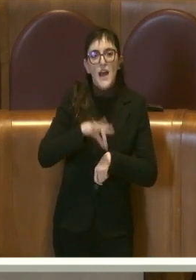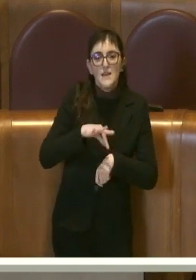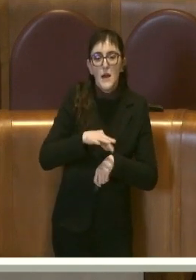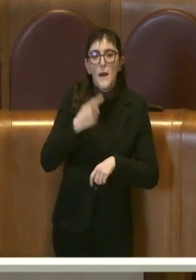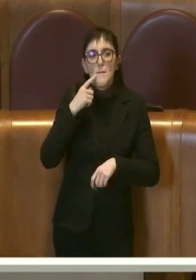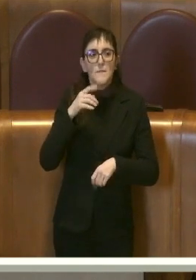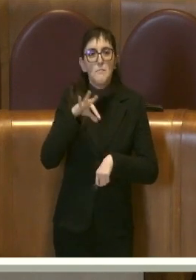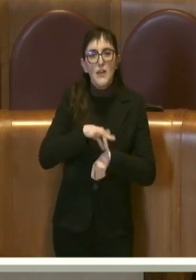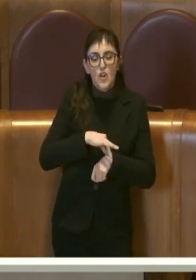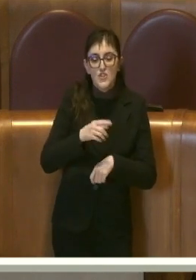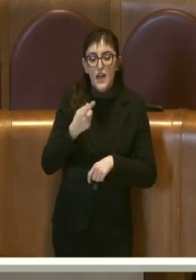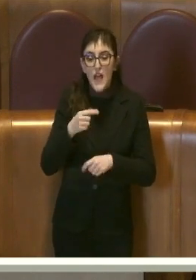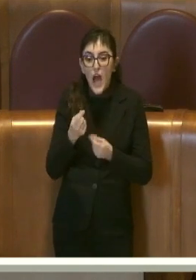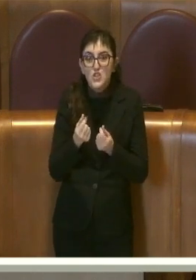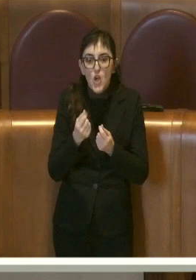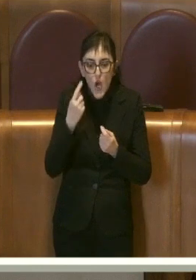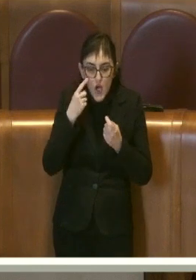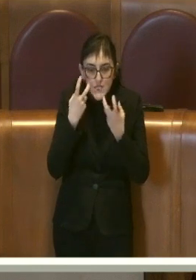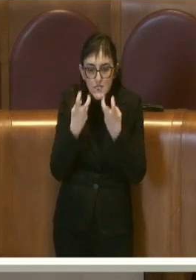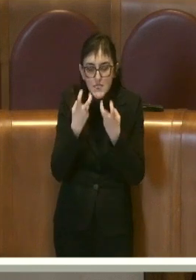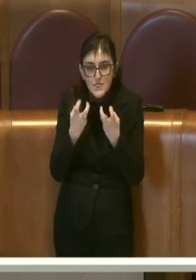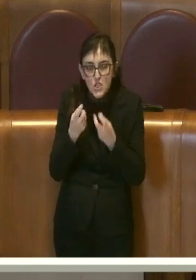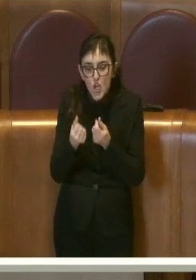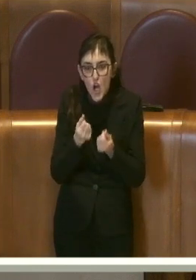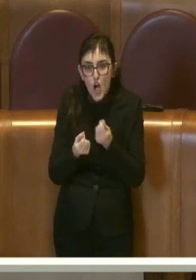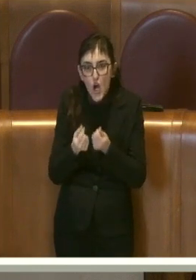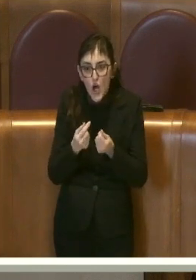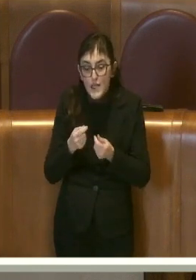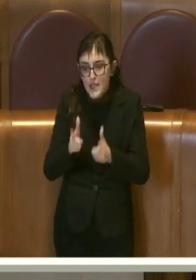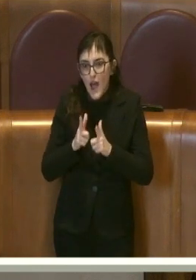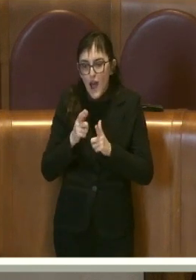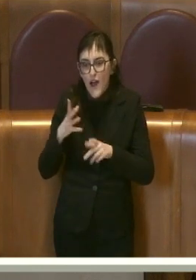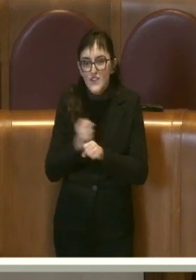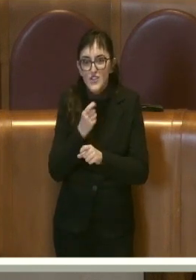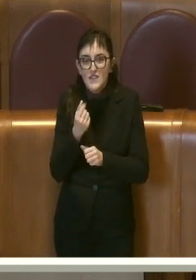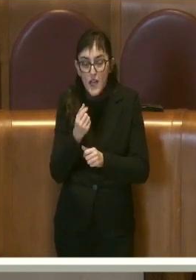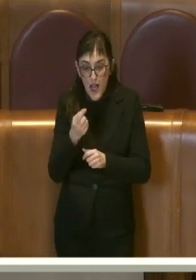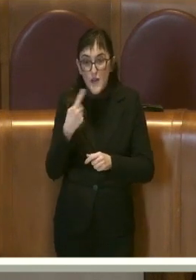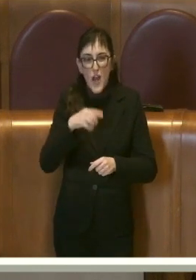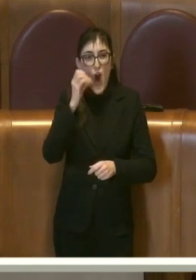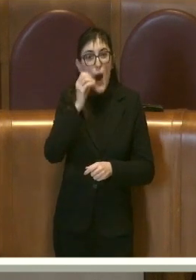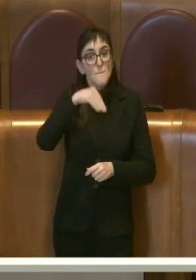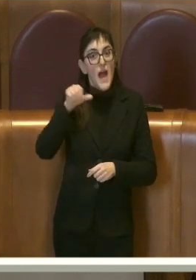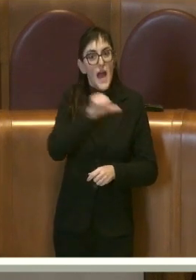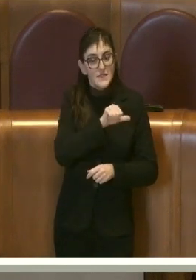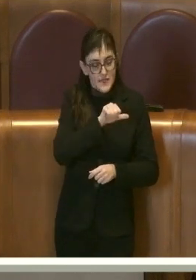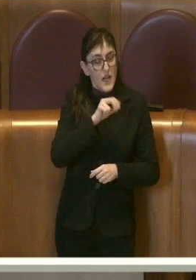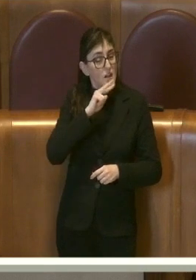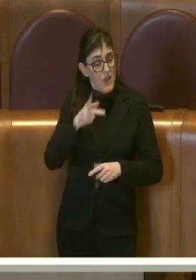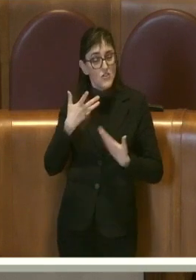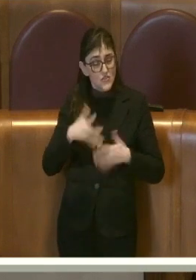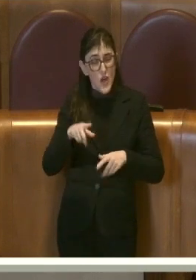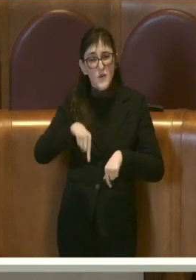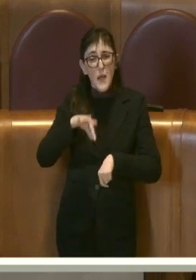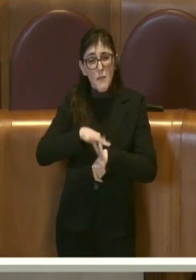la ludopatia è stata definita dall'organizzazione mondiale della sanità è molto cresciuta negli anni nel nostro